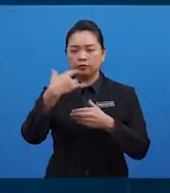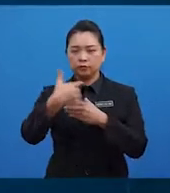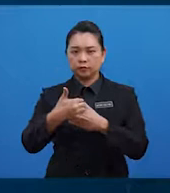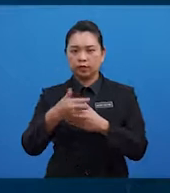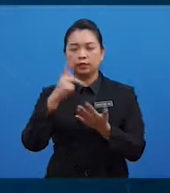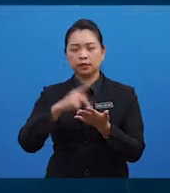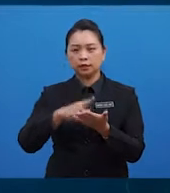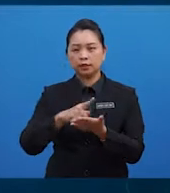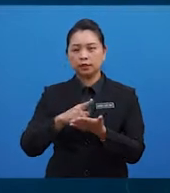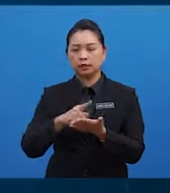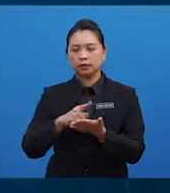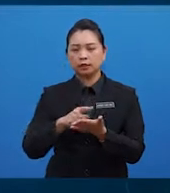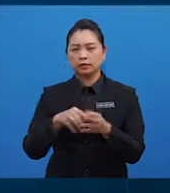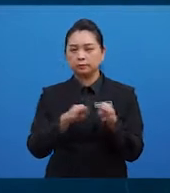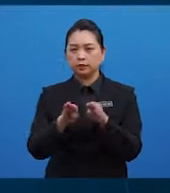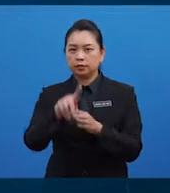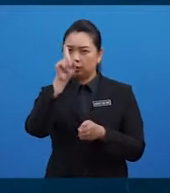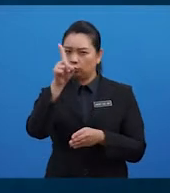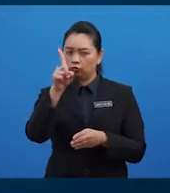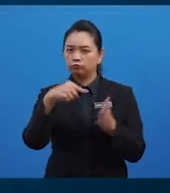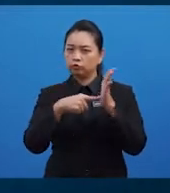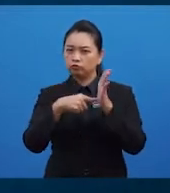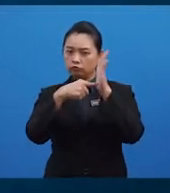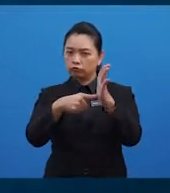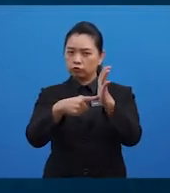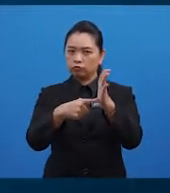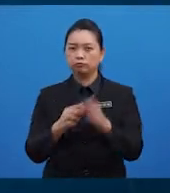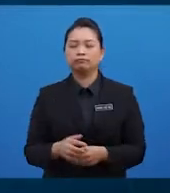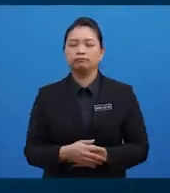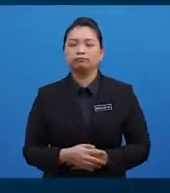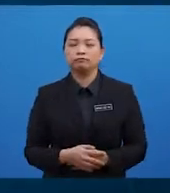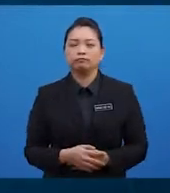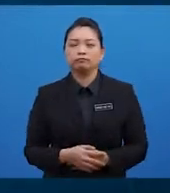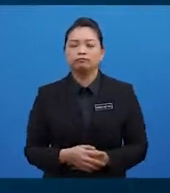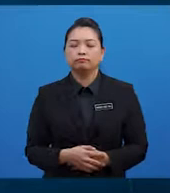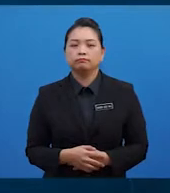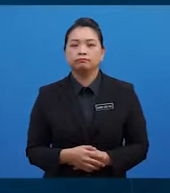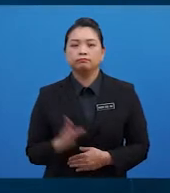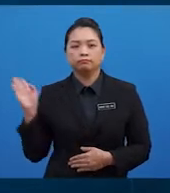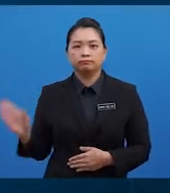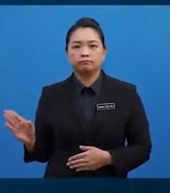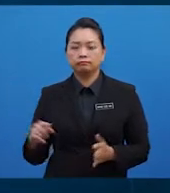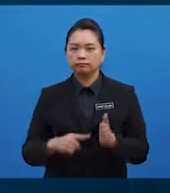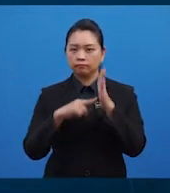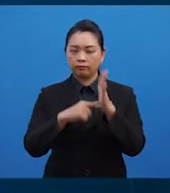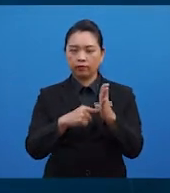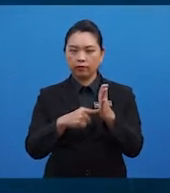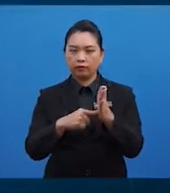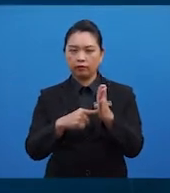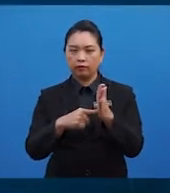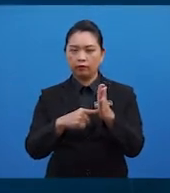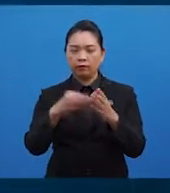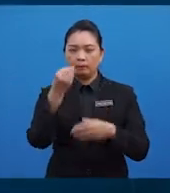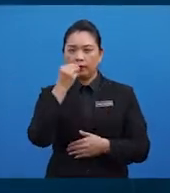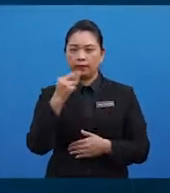sebagai satu indeks atau petunjung. GI menunjukkan kedudukan makanan dalam skala